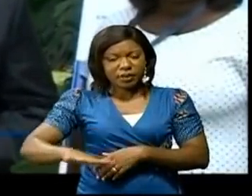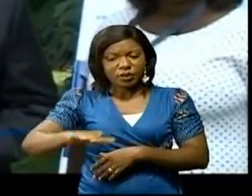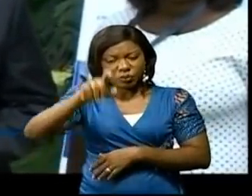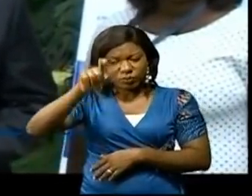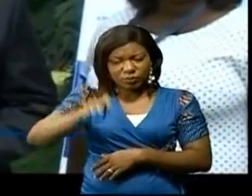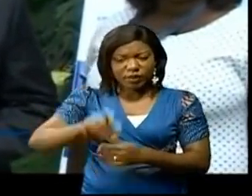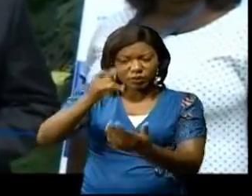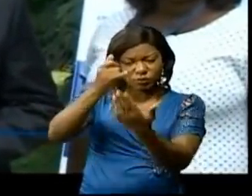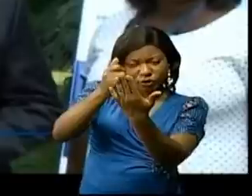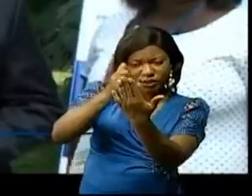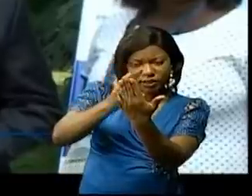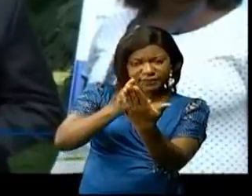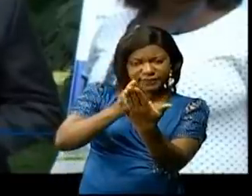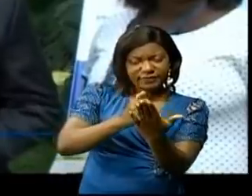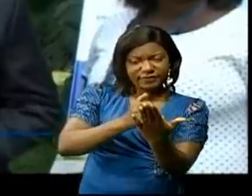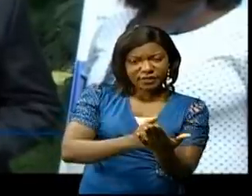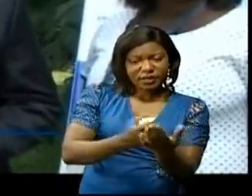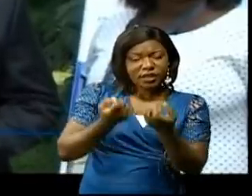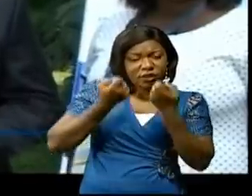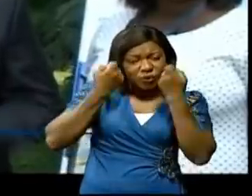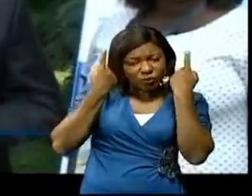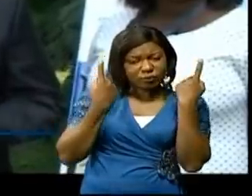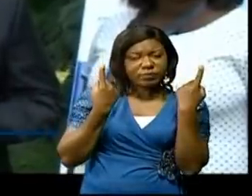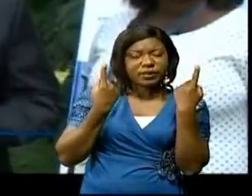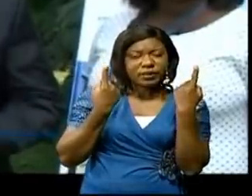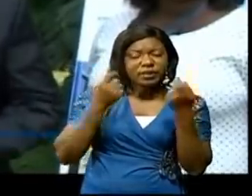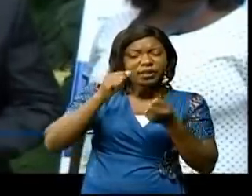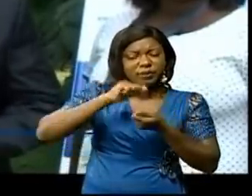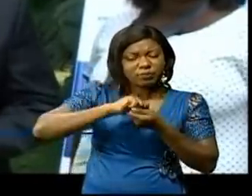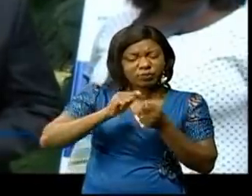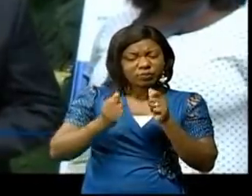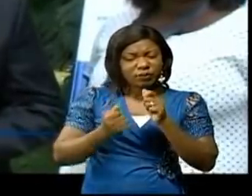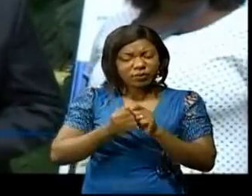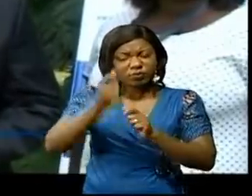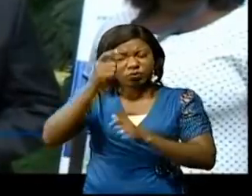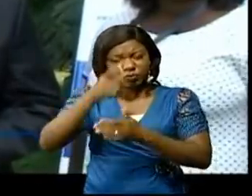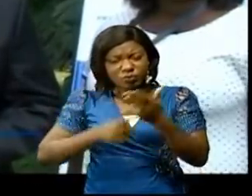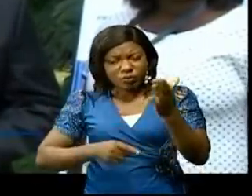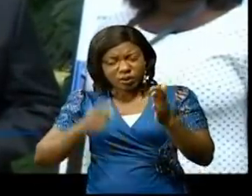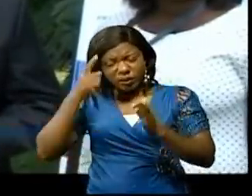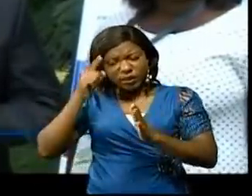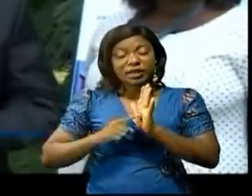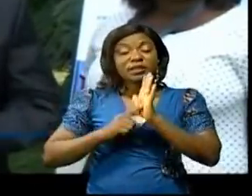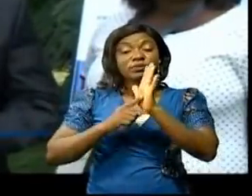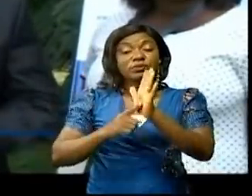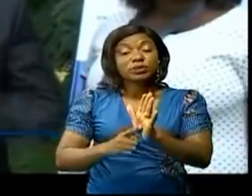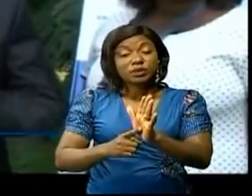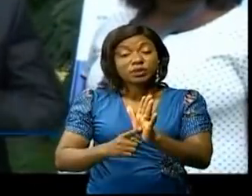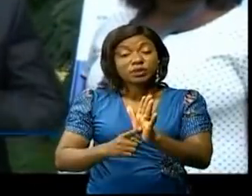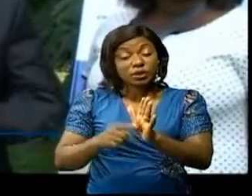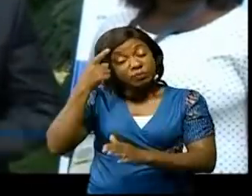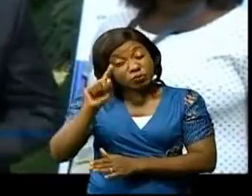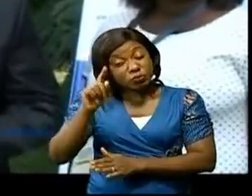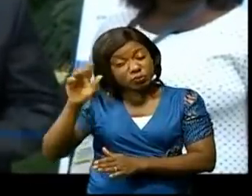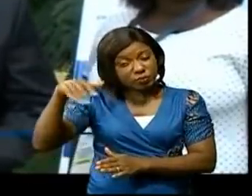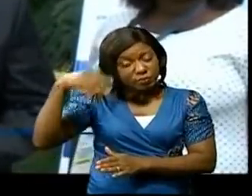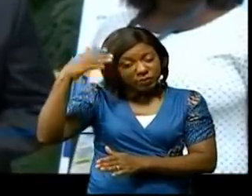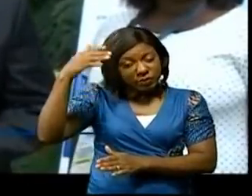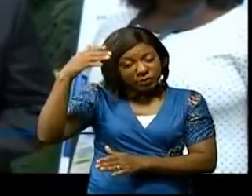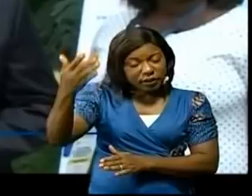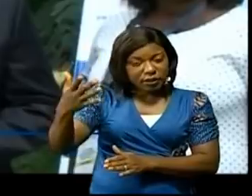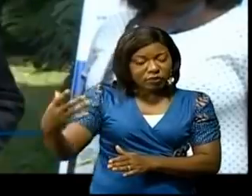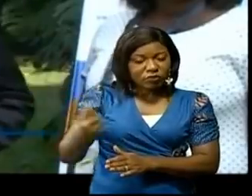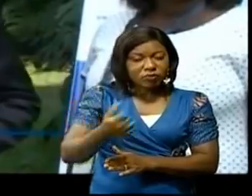identifier, comprendre les risques auxquels il est exposé, en vue de prendre des mesures d